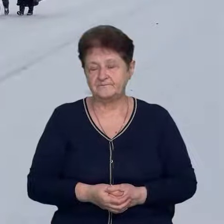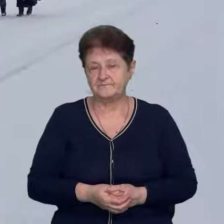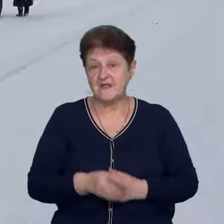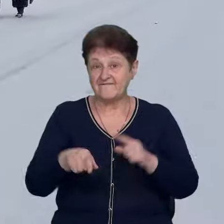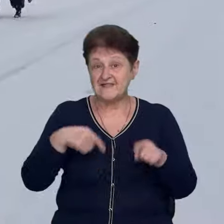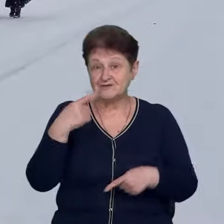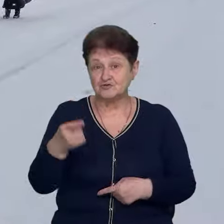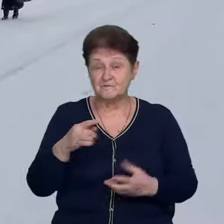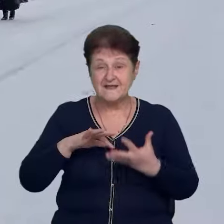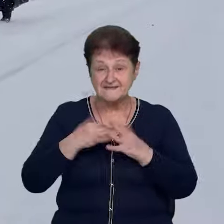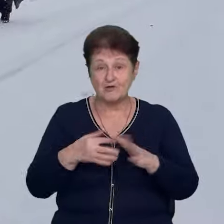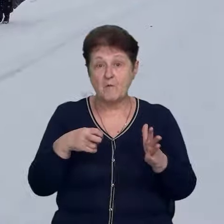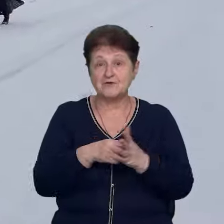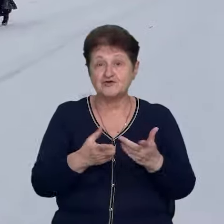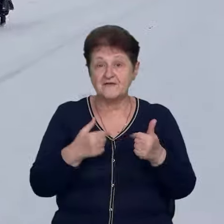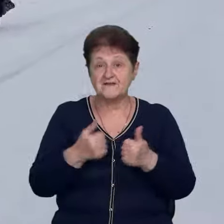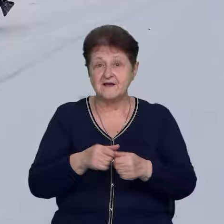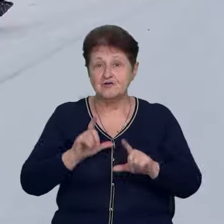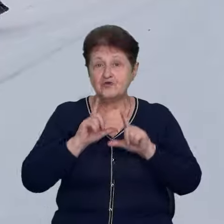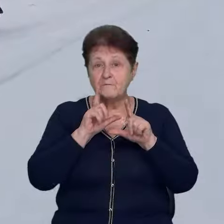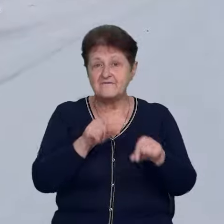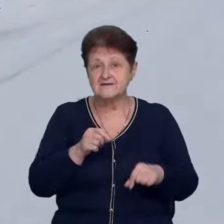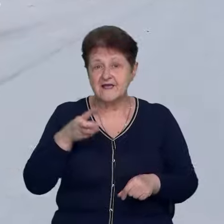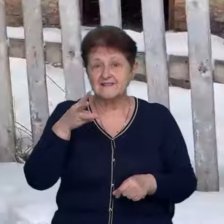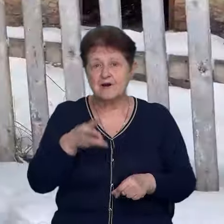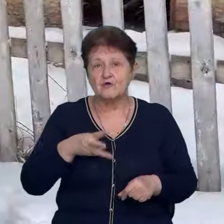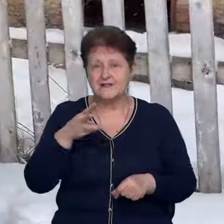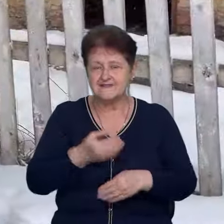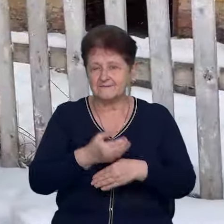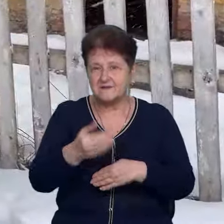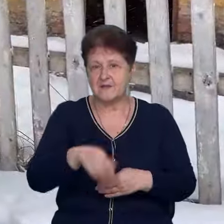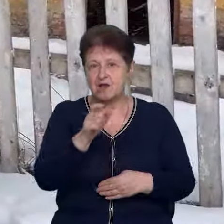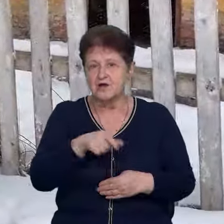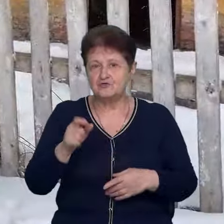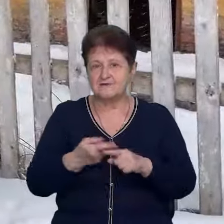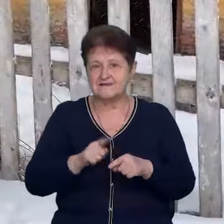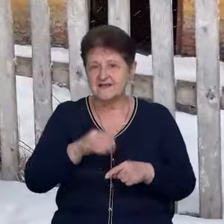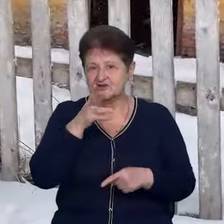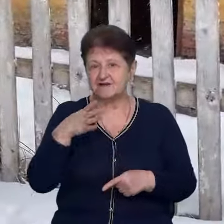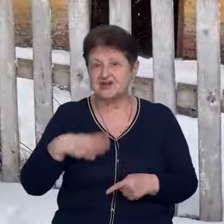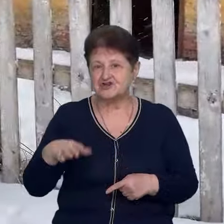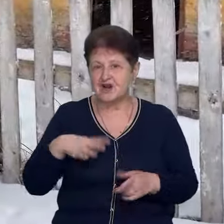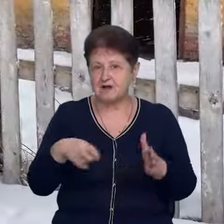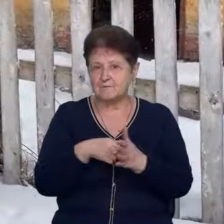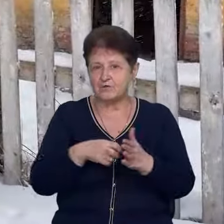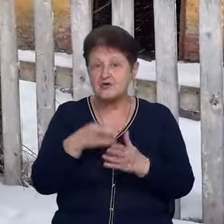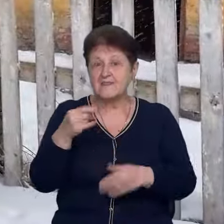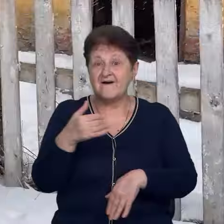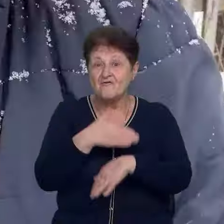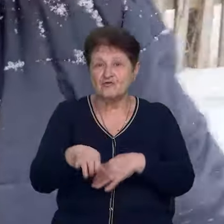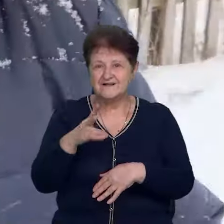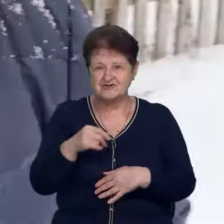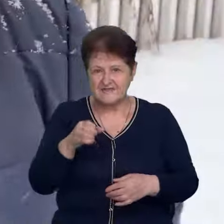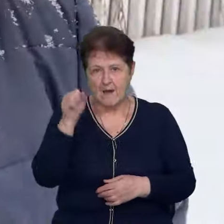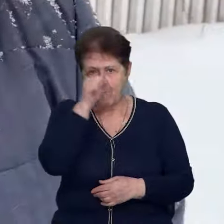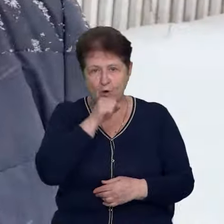В наступне село поштове відділення добирається з тригодинним запізненням. Люди весь цей час чекають пошту на вулиці на морозі.